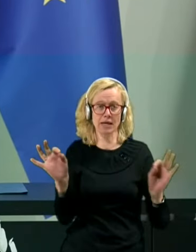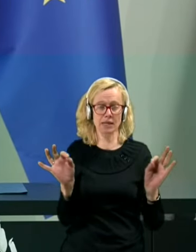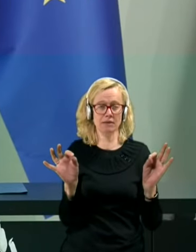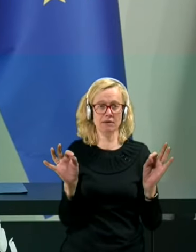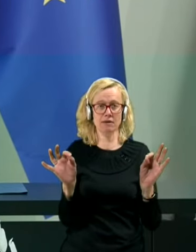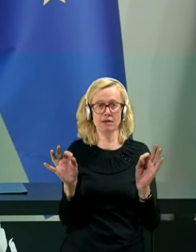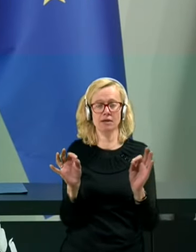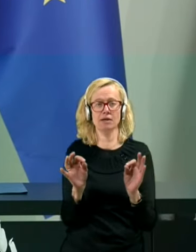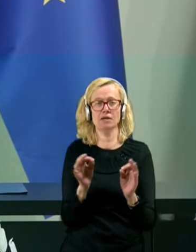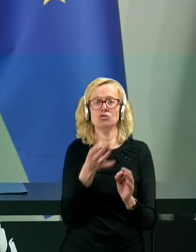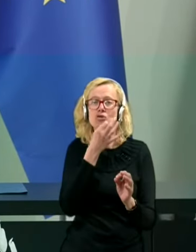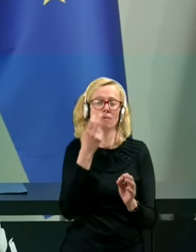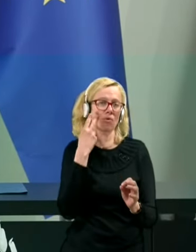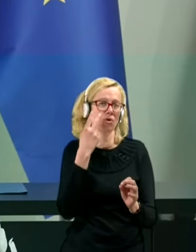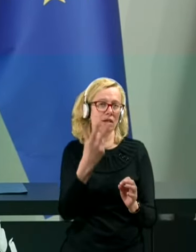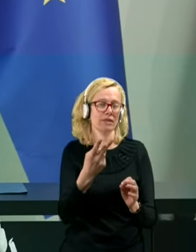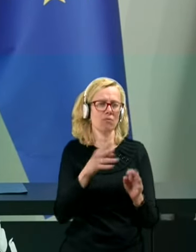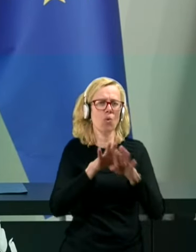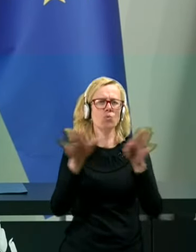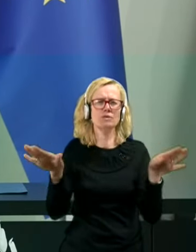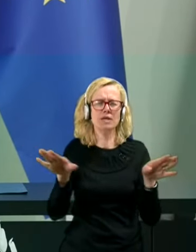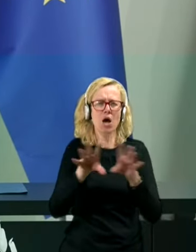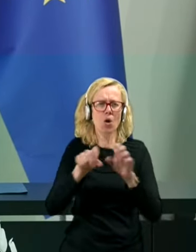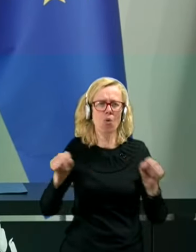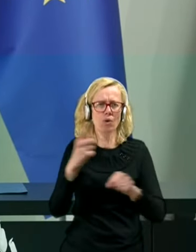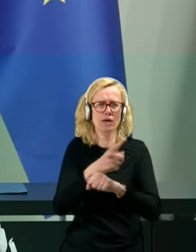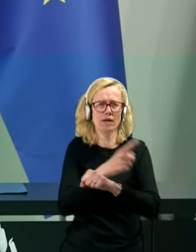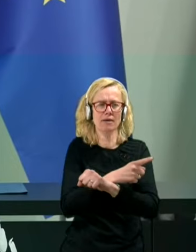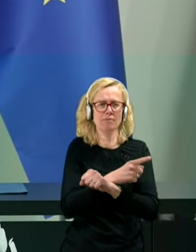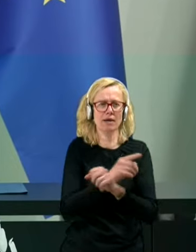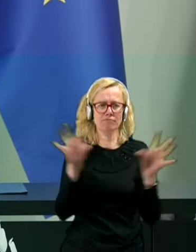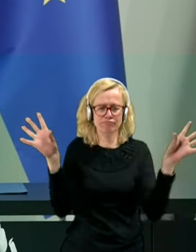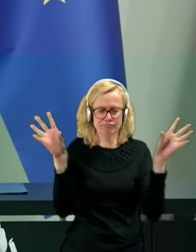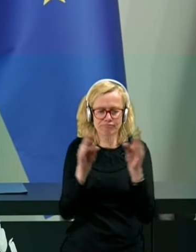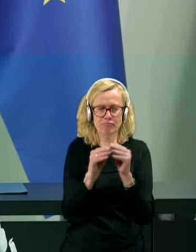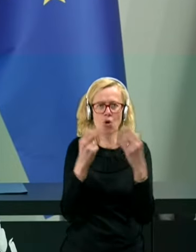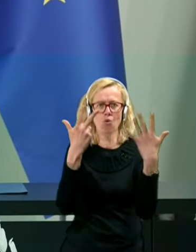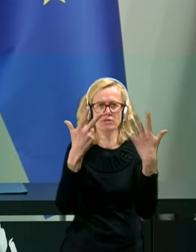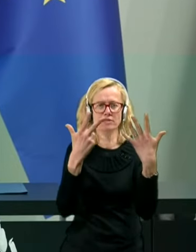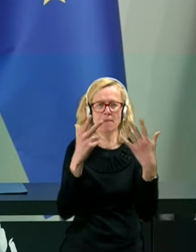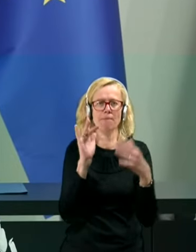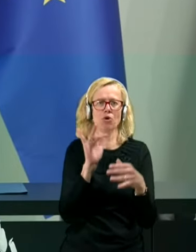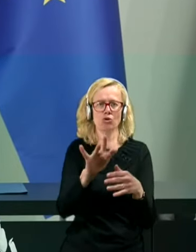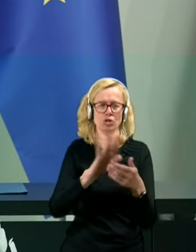če pogledamo vse ukrepe, ki so zbrani v osmih protikoronskih paketih.